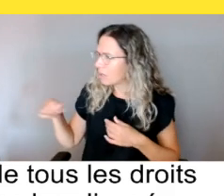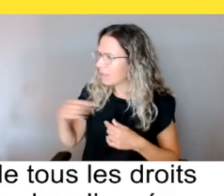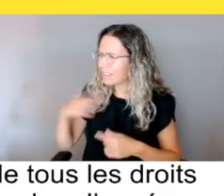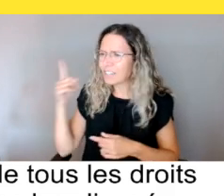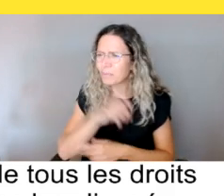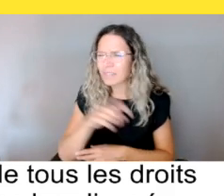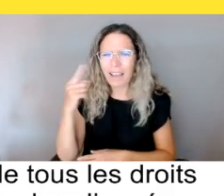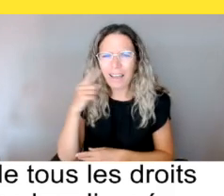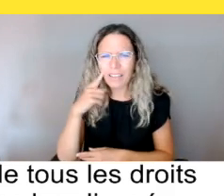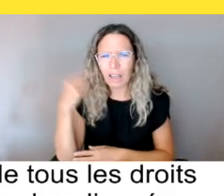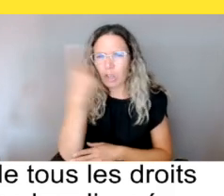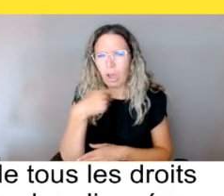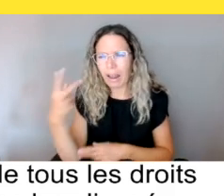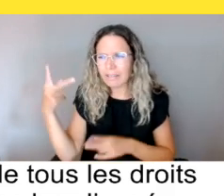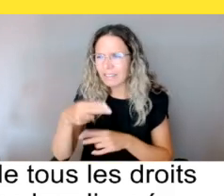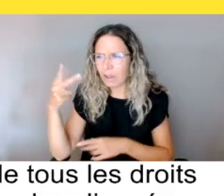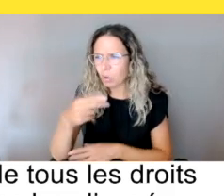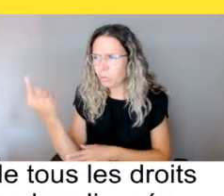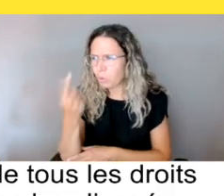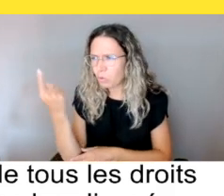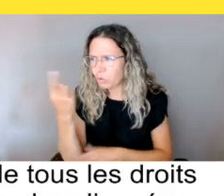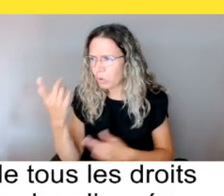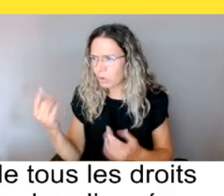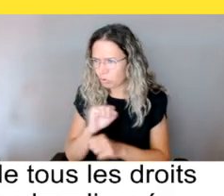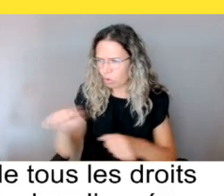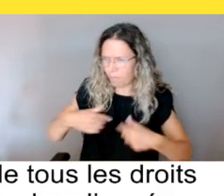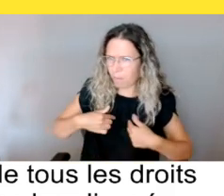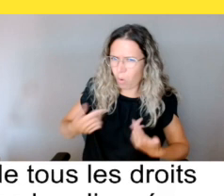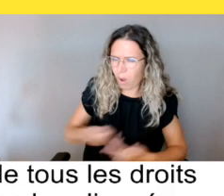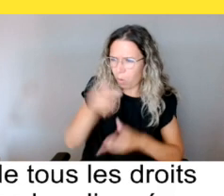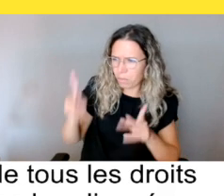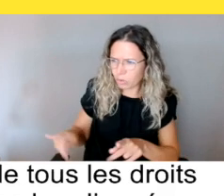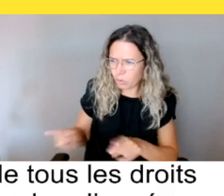de la misère à entendre. On dirait que ça coupe tout le temps. Est-ce qu'il y juste moi qui a ça?